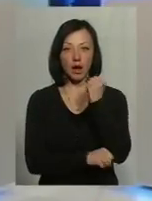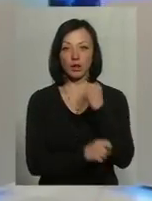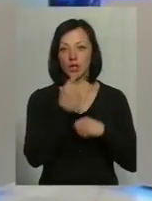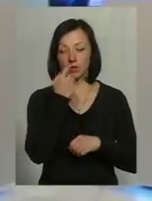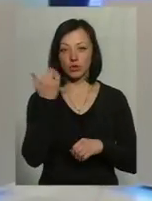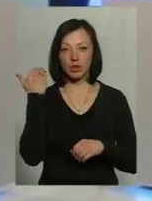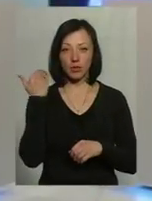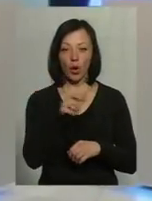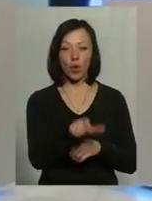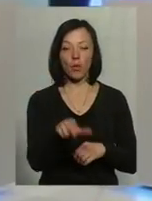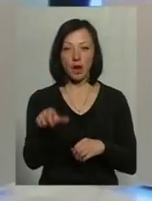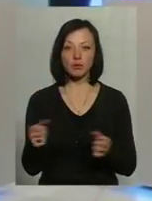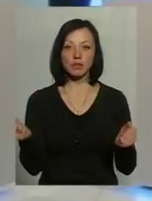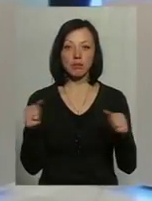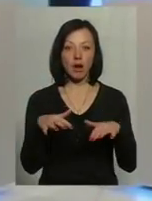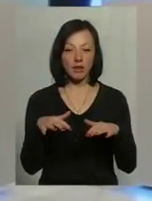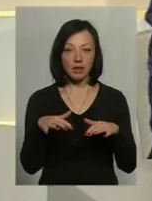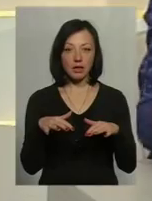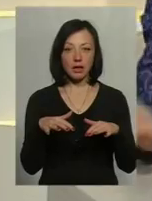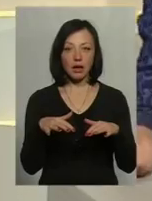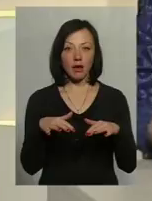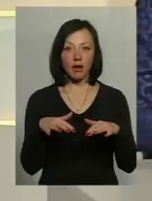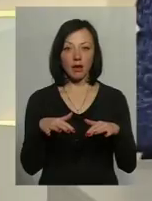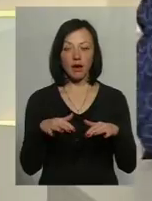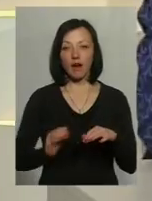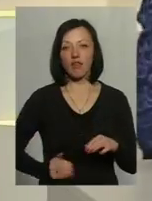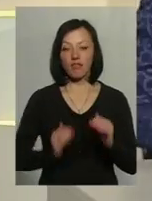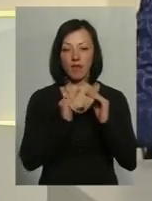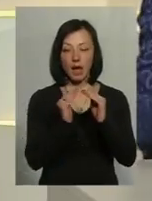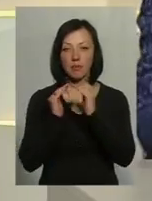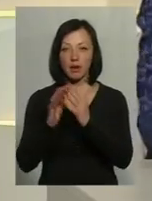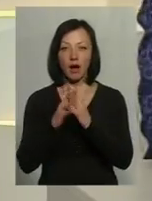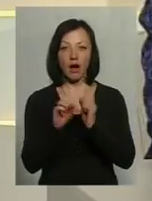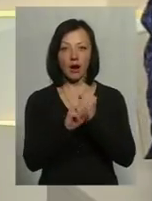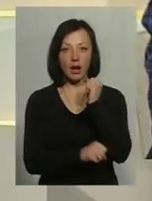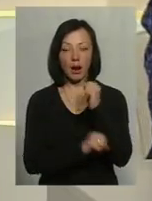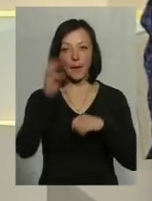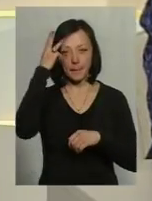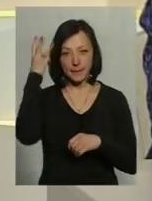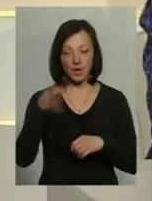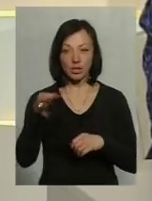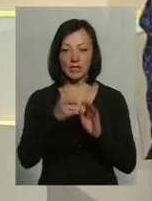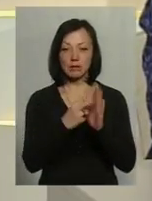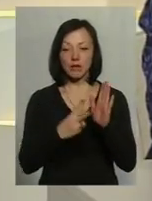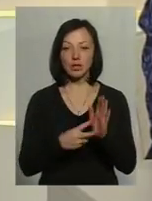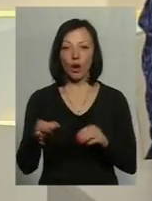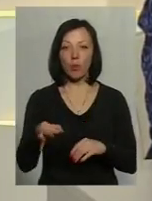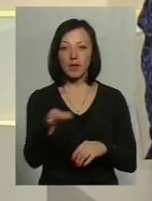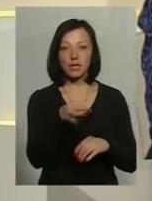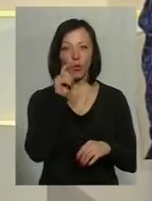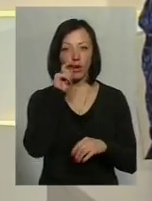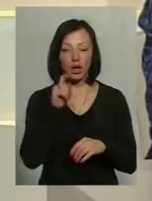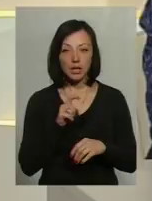громадському зібранні фермерів, аграрів не лише Хмельниччини, а 17 областей України,